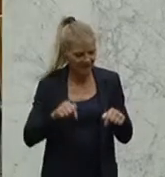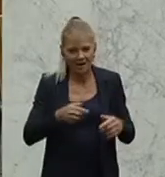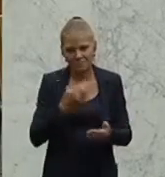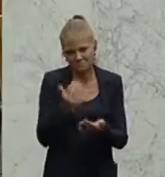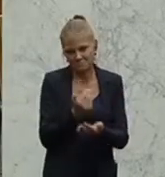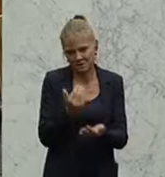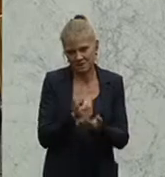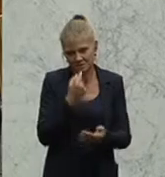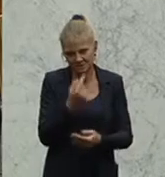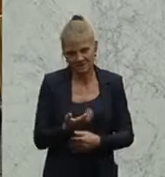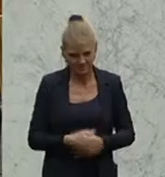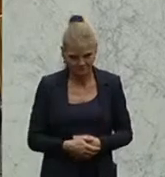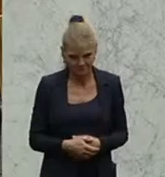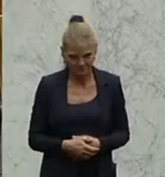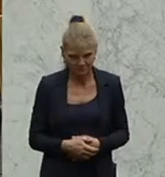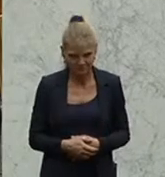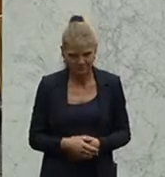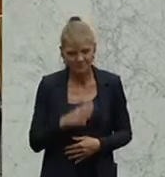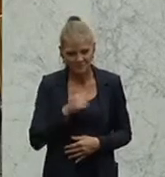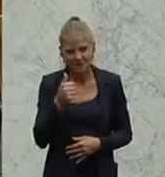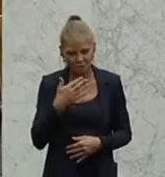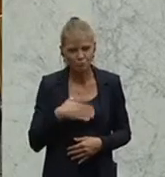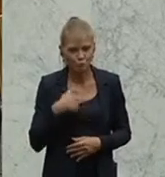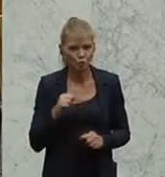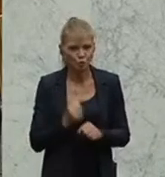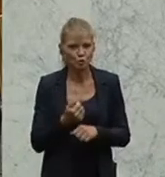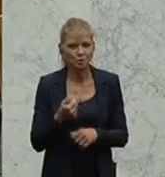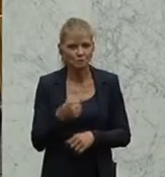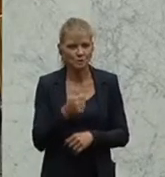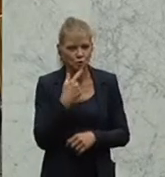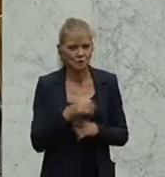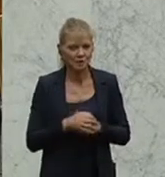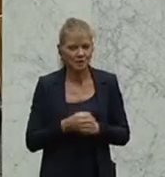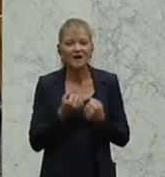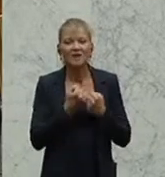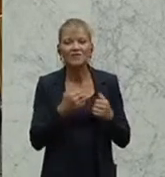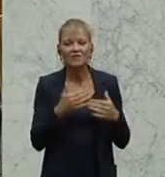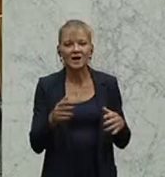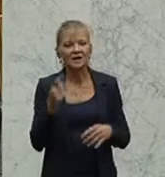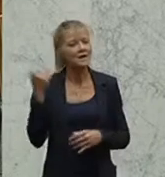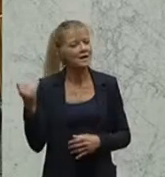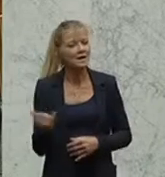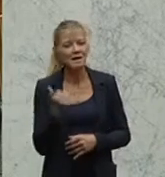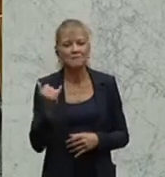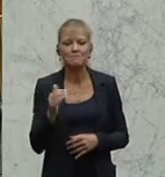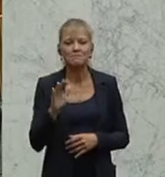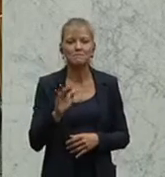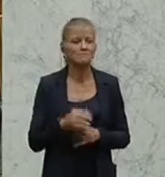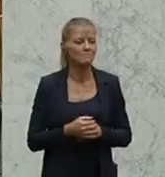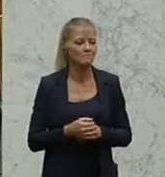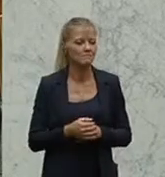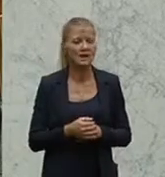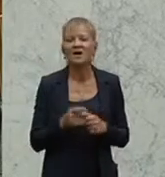Aber eines möchte ich schon sagen. Die Freiheitlichen, die sich immer bei allen Regierungsmitgliedern immer gleich